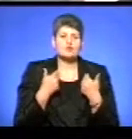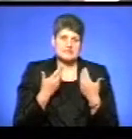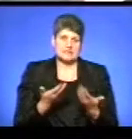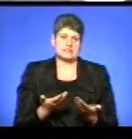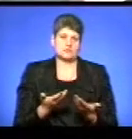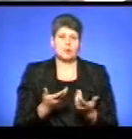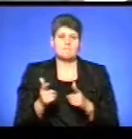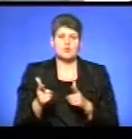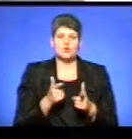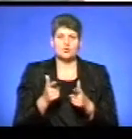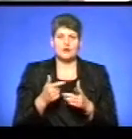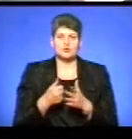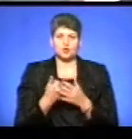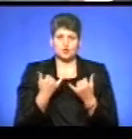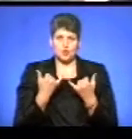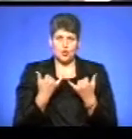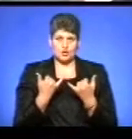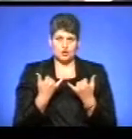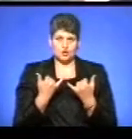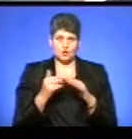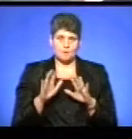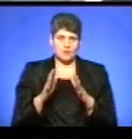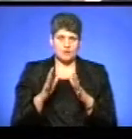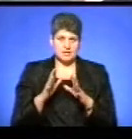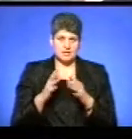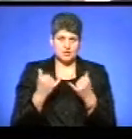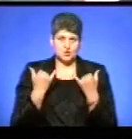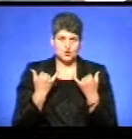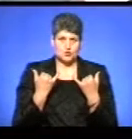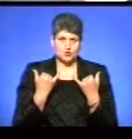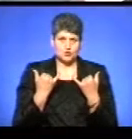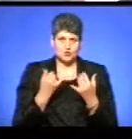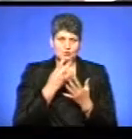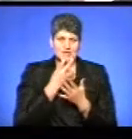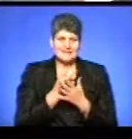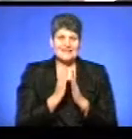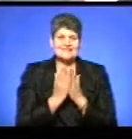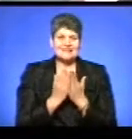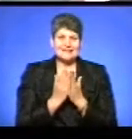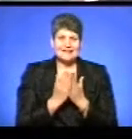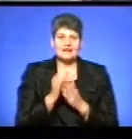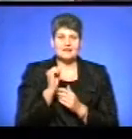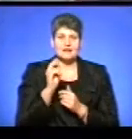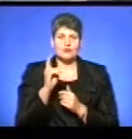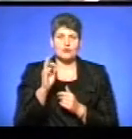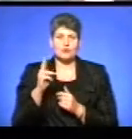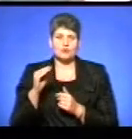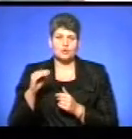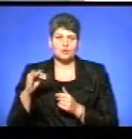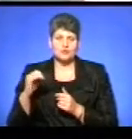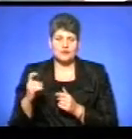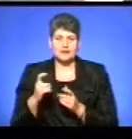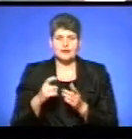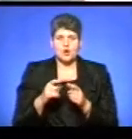підготувати до сьогоднішньої події, до сьогоднішньої презентації книги Андрія Кокотюхи, підготувати